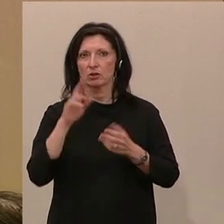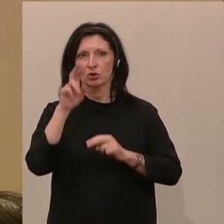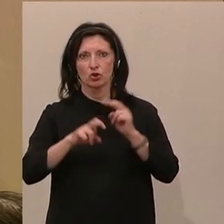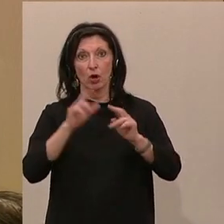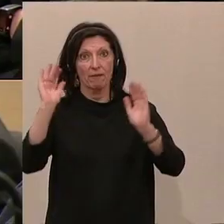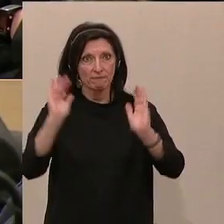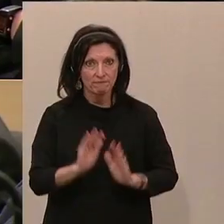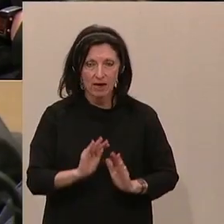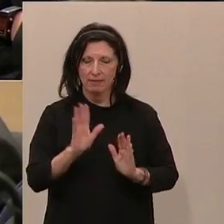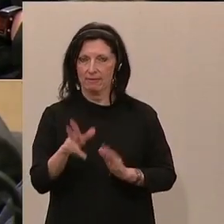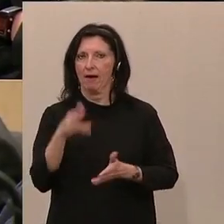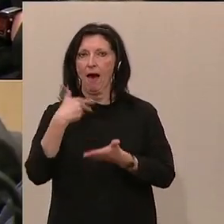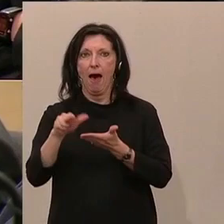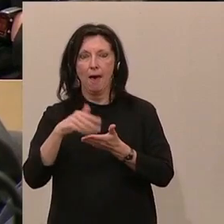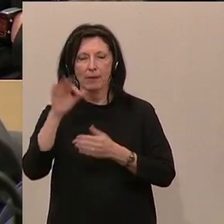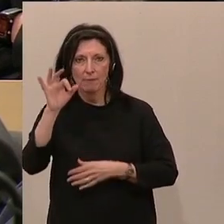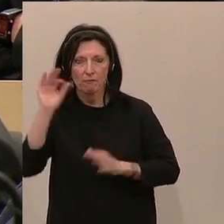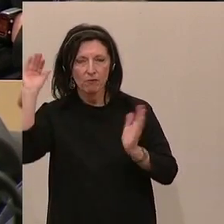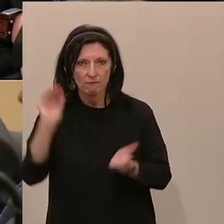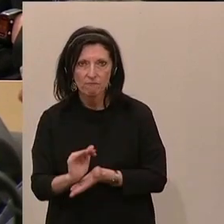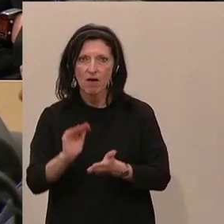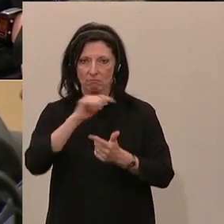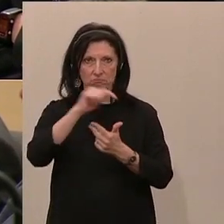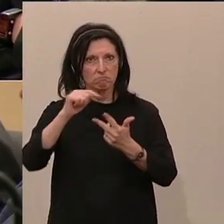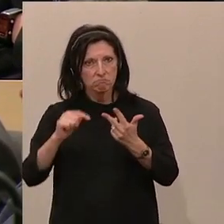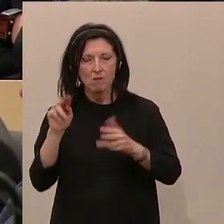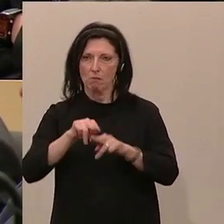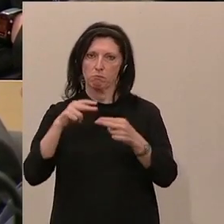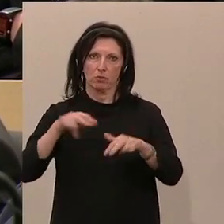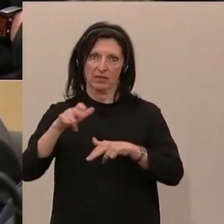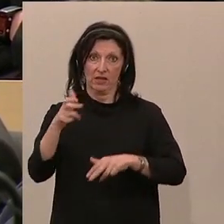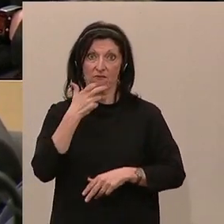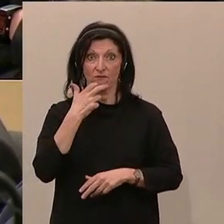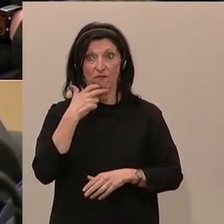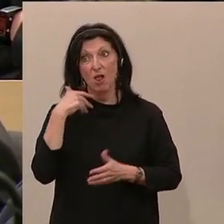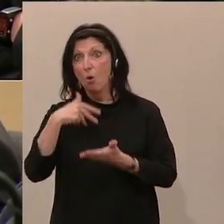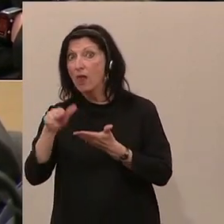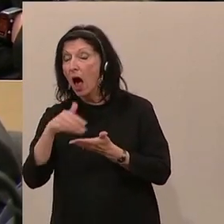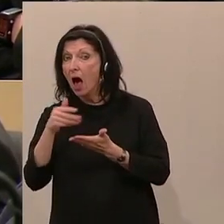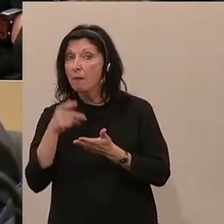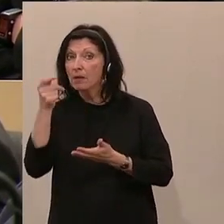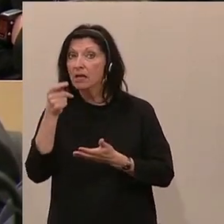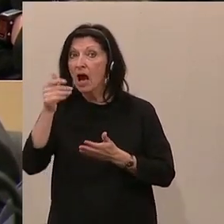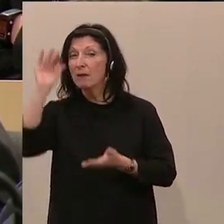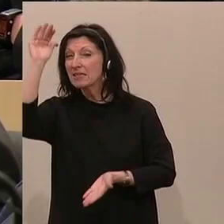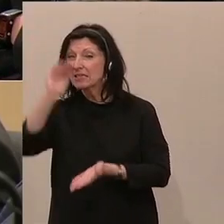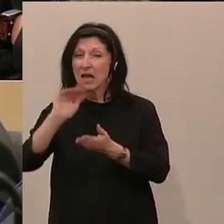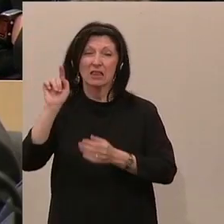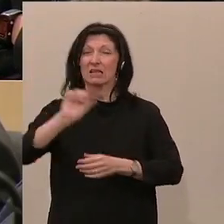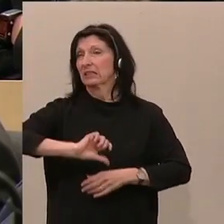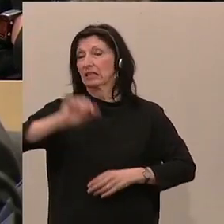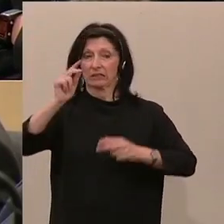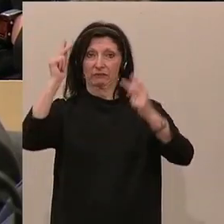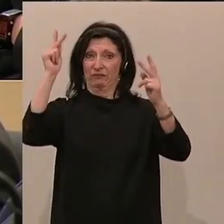Steuervereinfachung, Steuererleichterung, Senkung der Abgabenquote, das ist es, was diese Bundesregierung will und die Senkung der Abgabenquote steht halt einmal ganz drüber, steht über